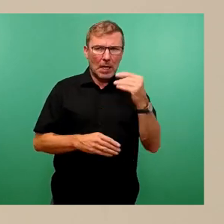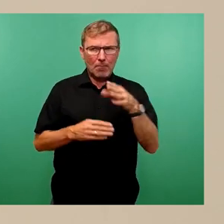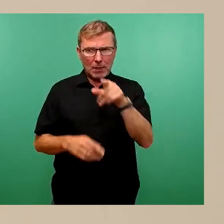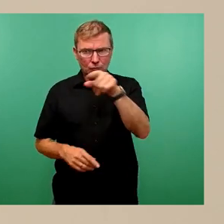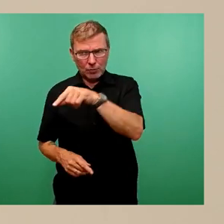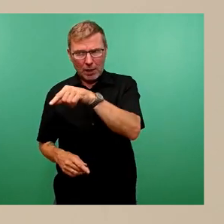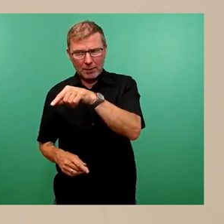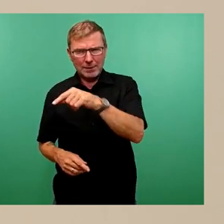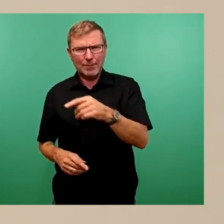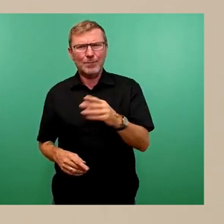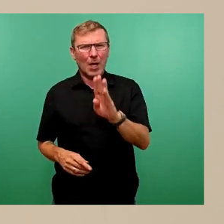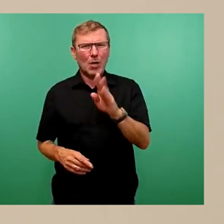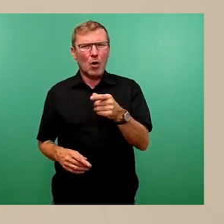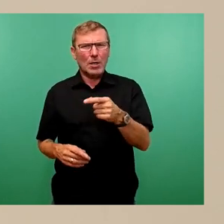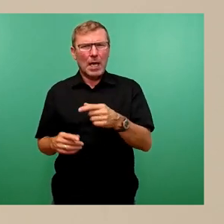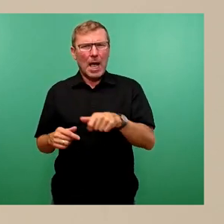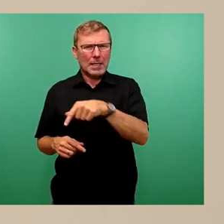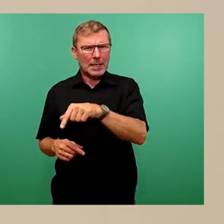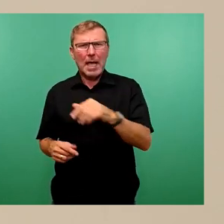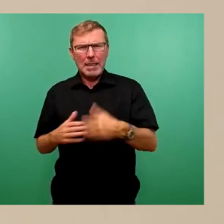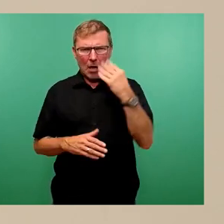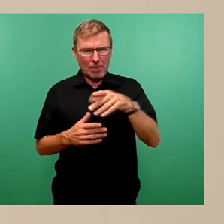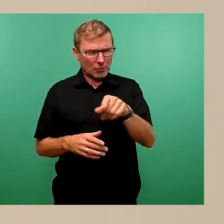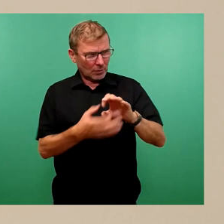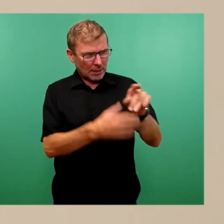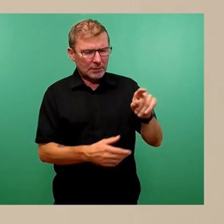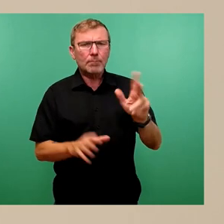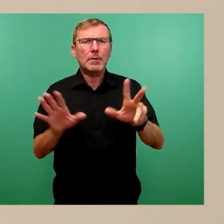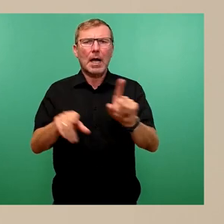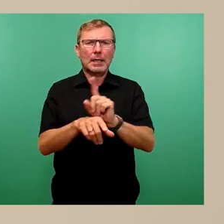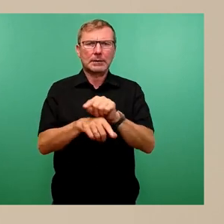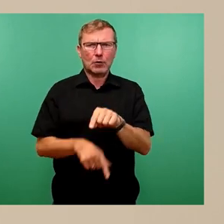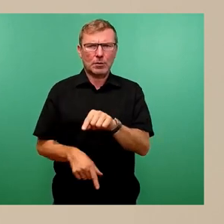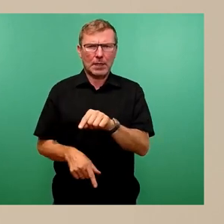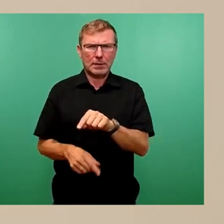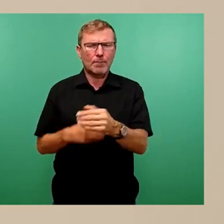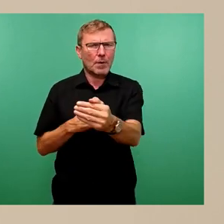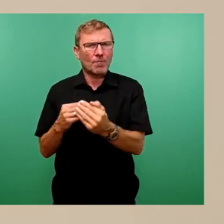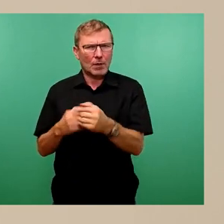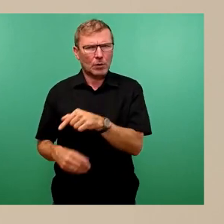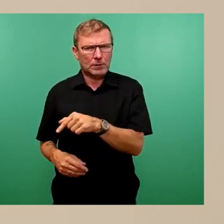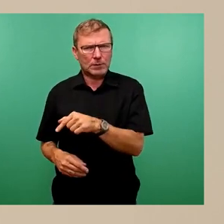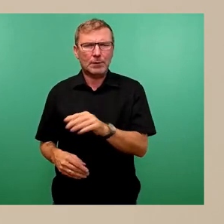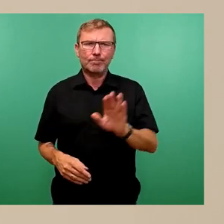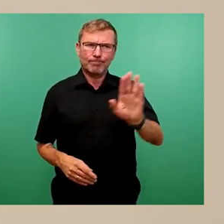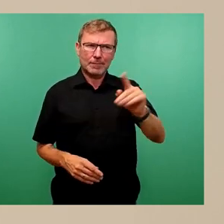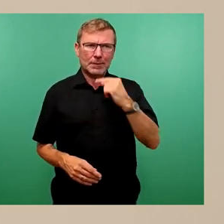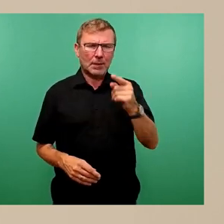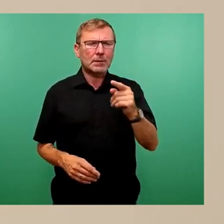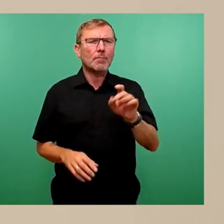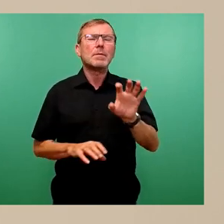Goetheallee, sondern genau die Naumannstraße, um acht Sekunden gekürzt. Und die von Ihnen angesprochene Simulation